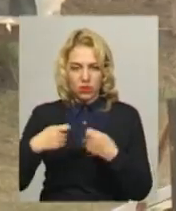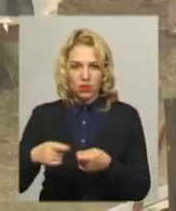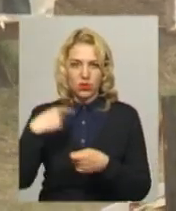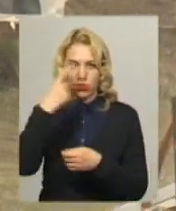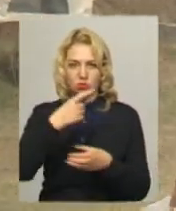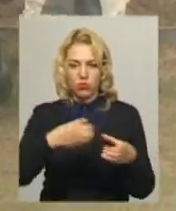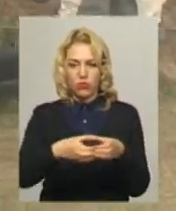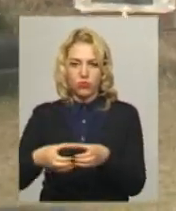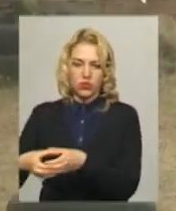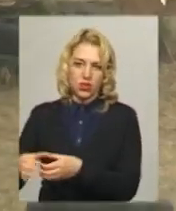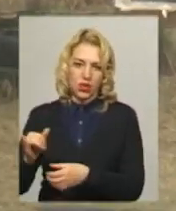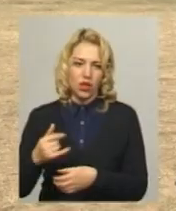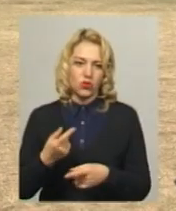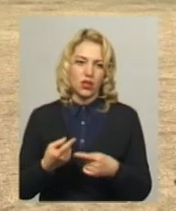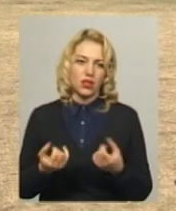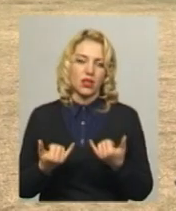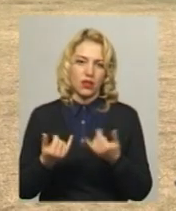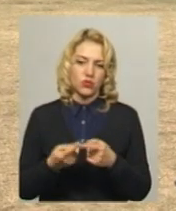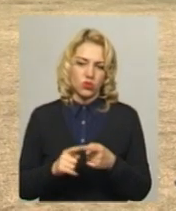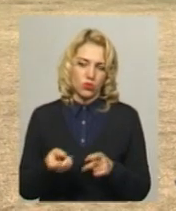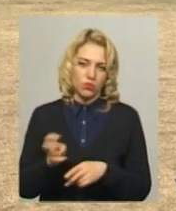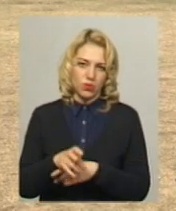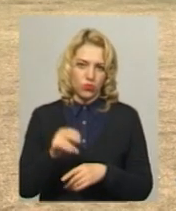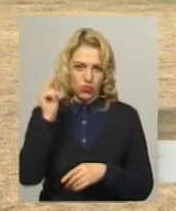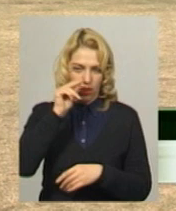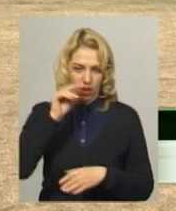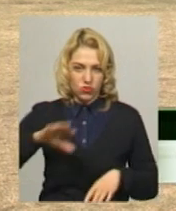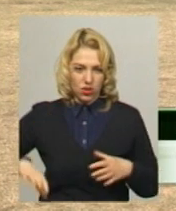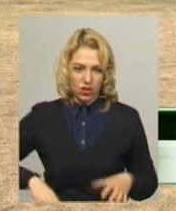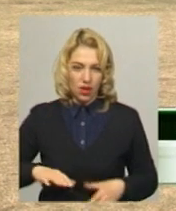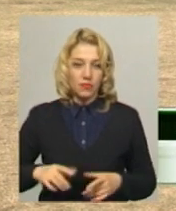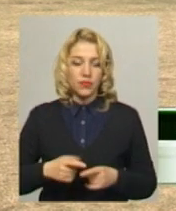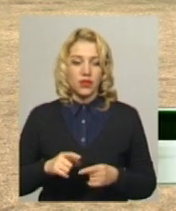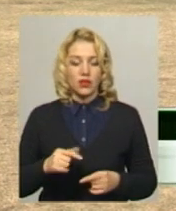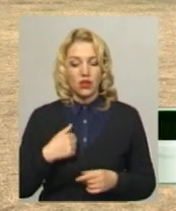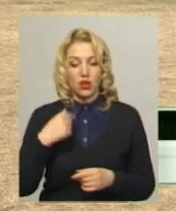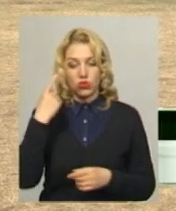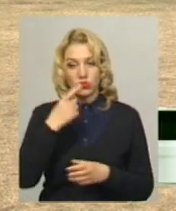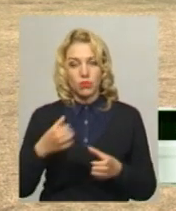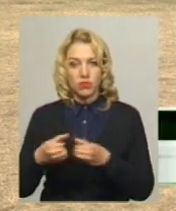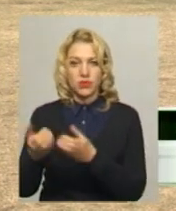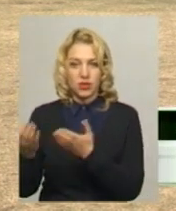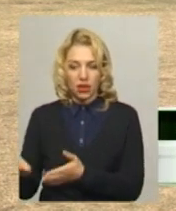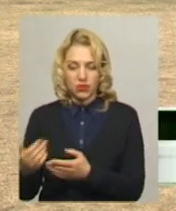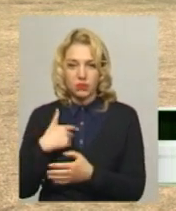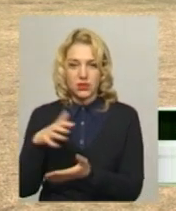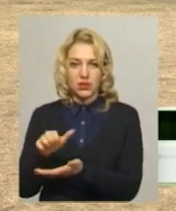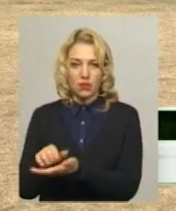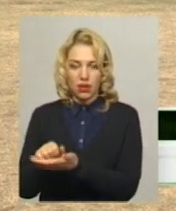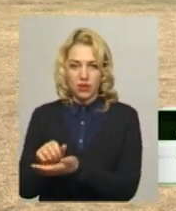спеціально прибув на навчальні збори. Ми займаємося особовим складом з їхньої вогну, навчаємо їх,